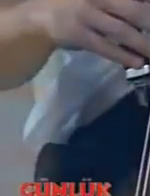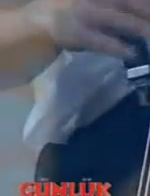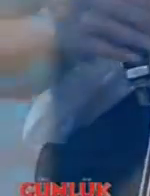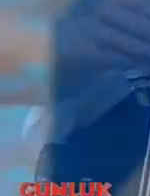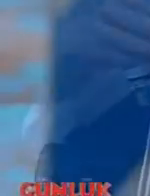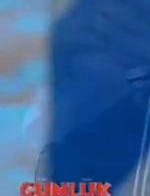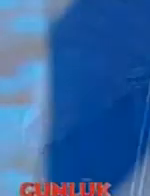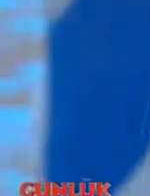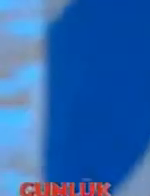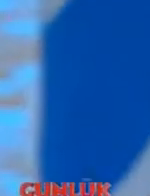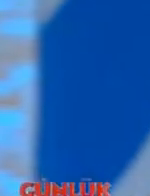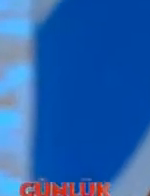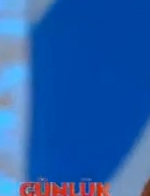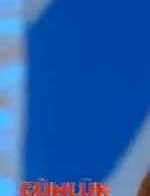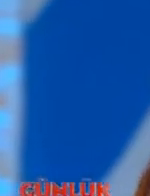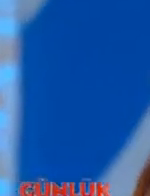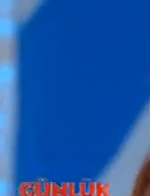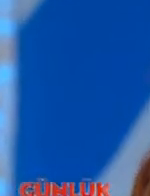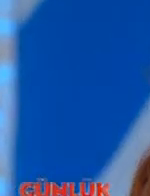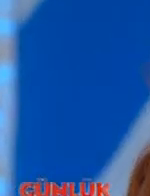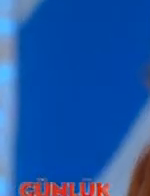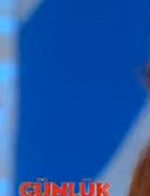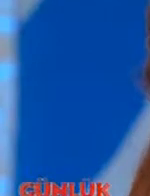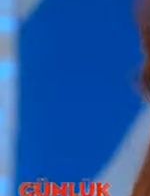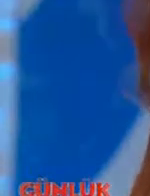sokulsam yanına